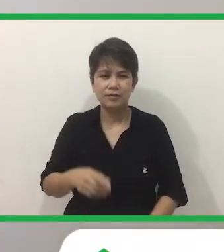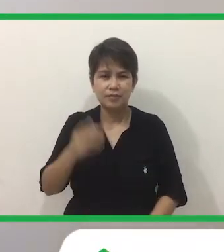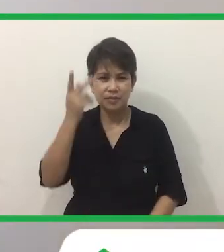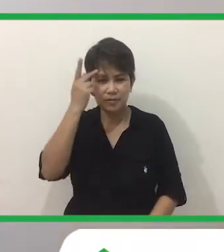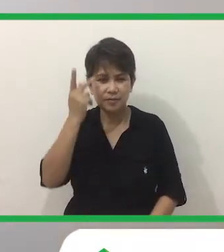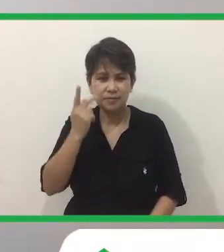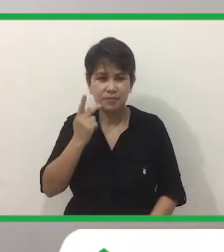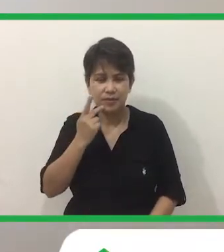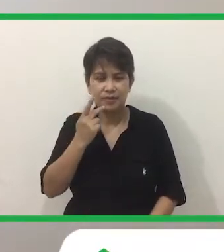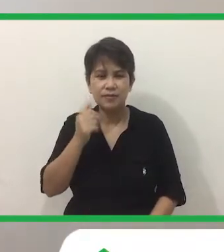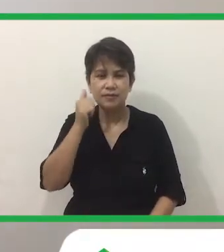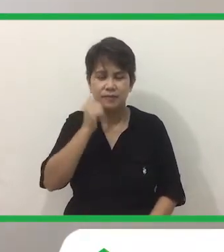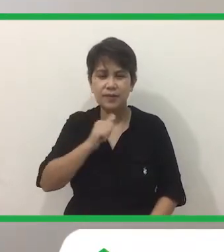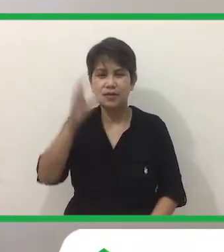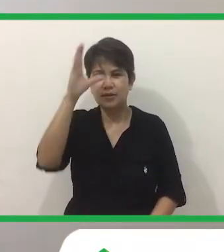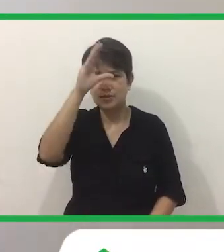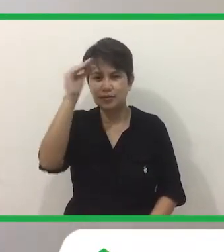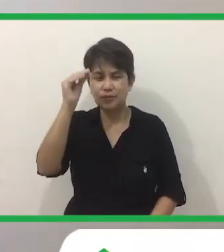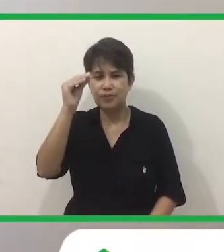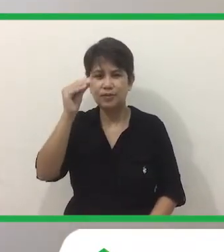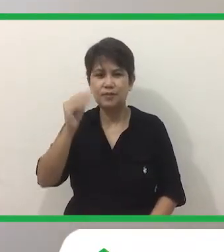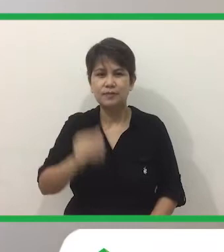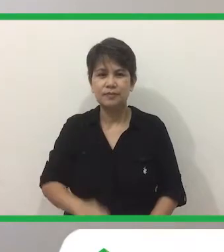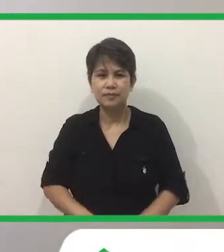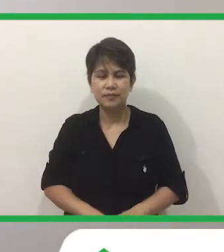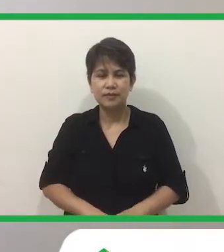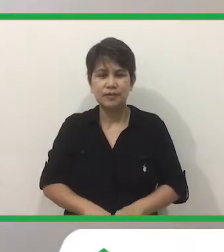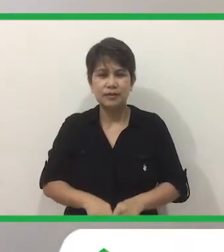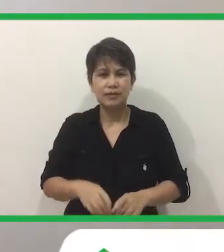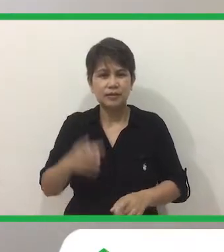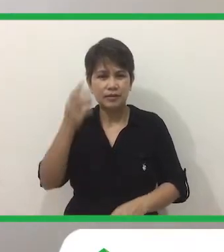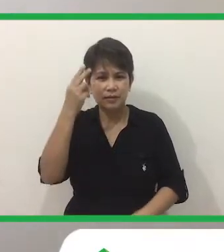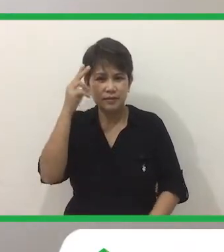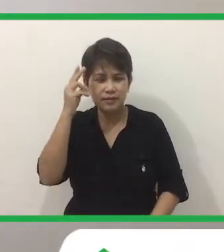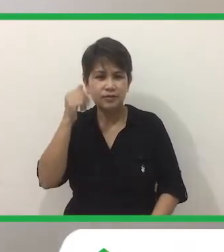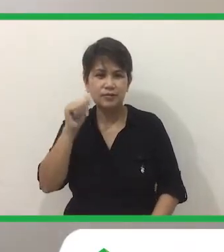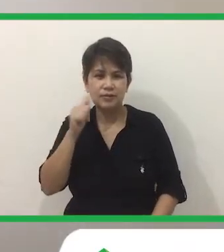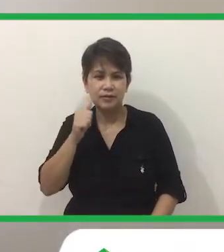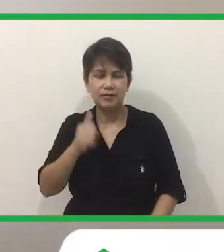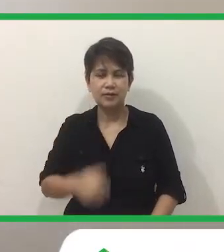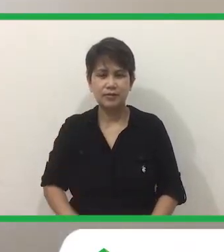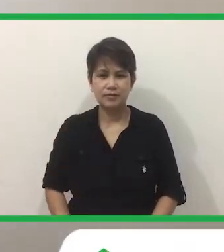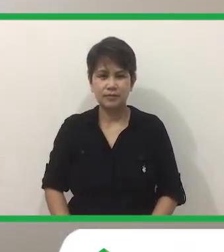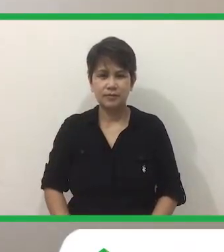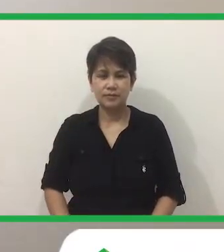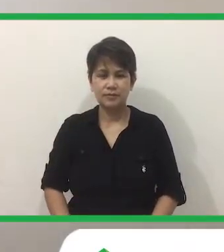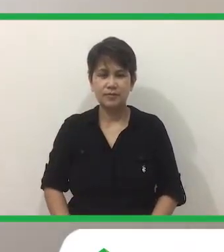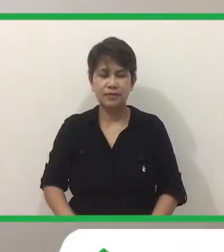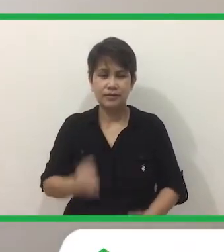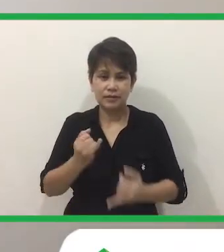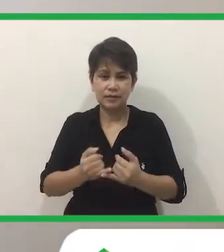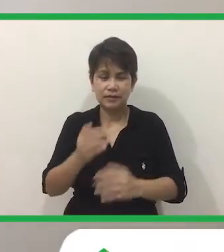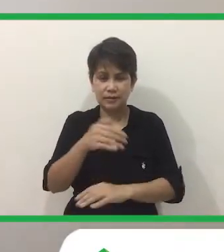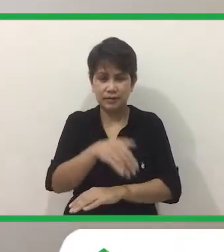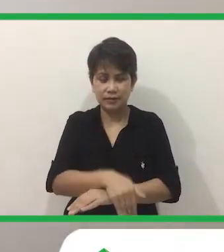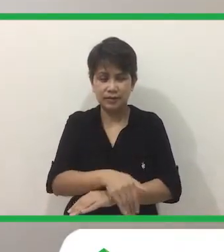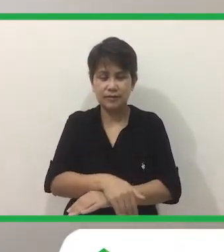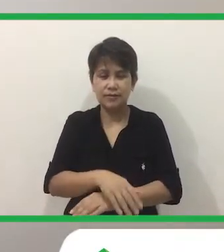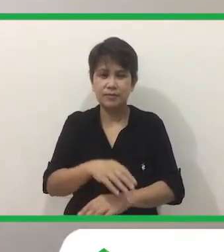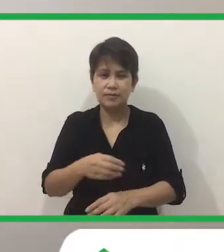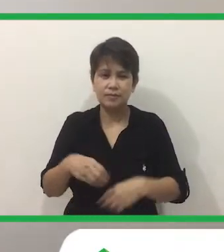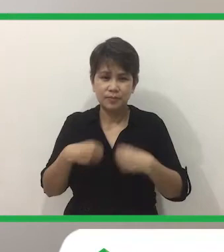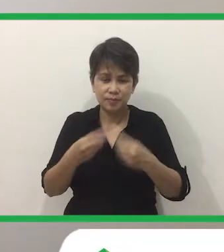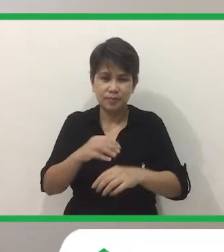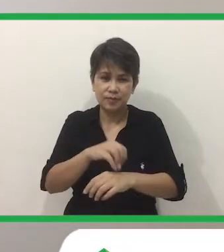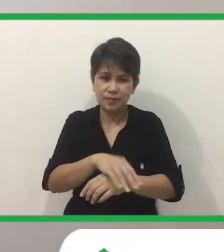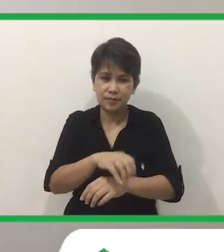magulang Kina ate at kuya, kinatito at tita So sa pagkukwento po Ang kahagagabi Nagbigay tayo ng